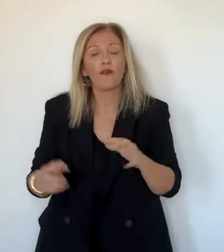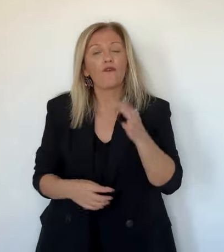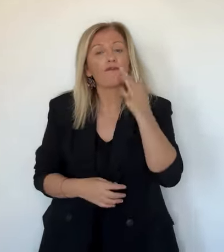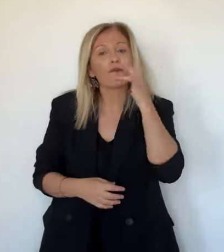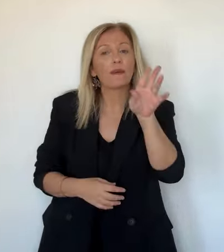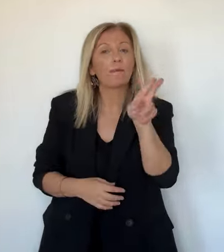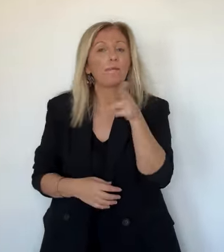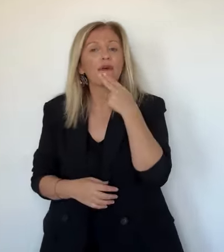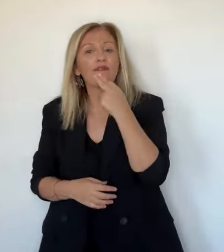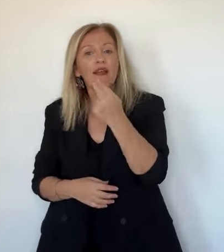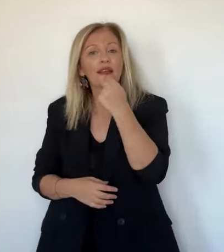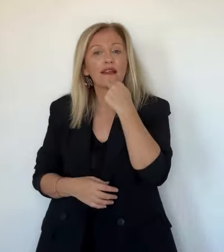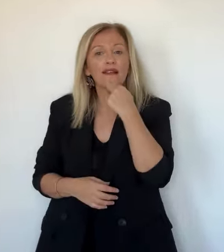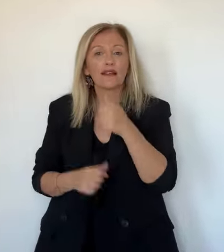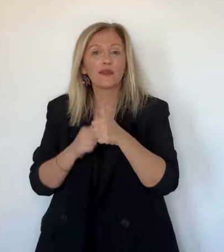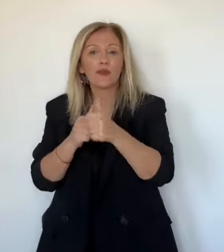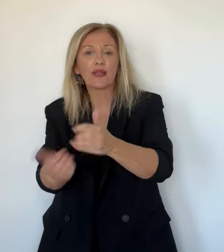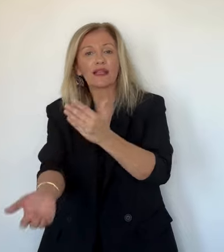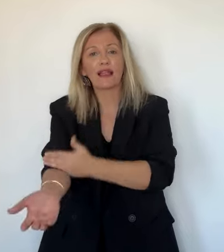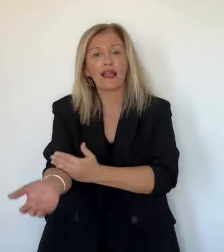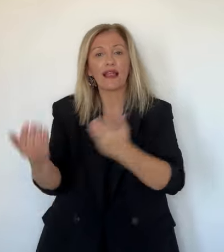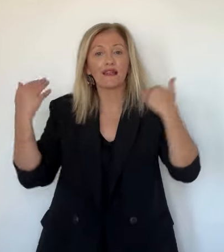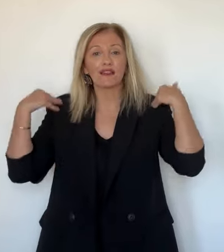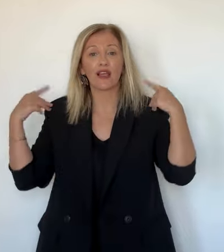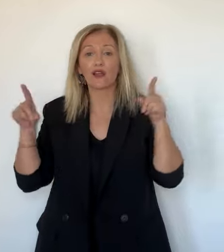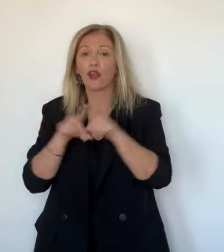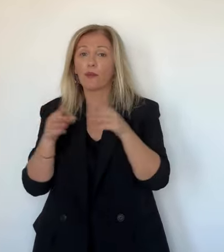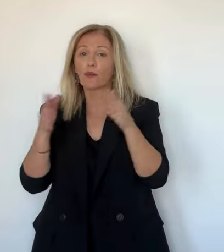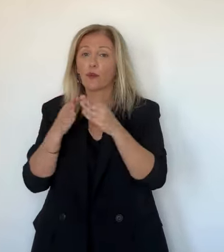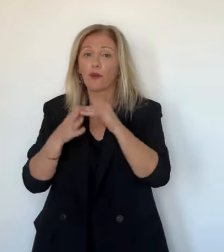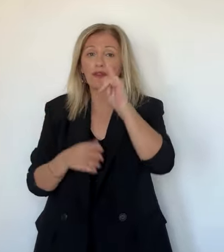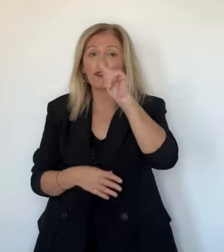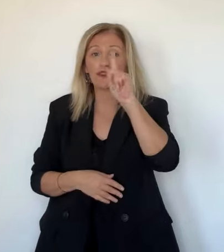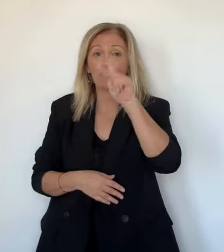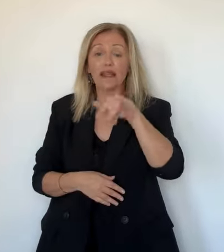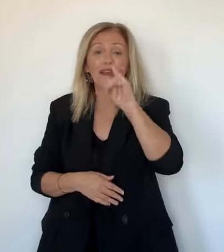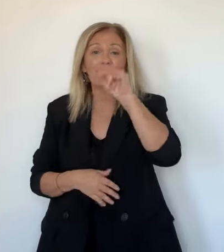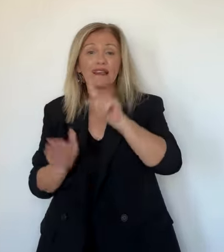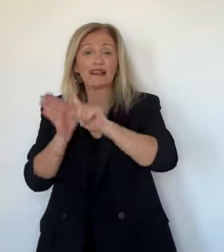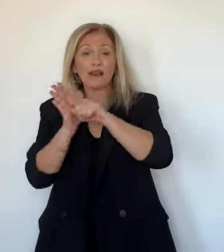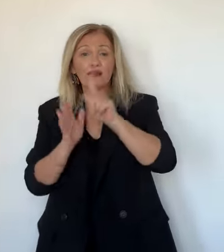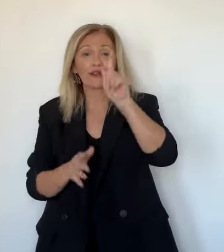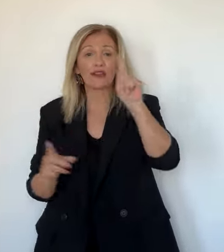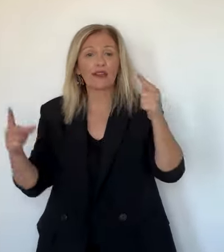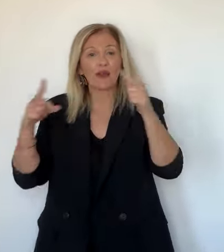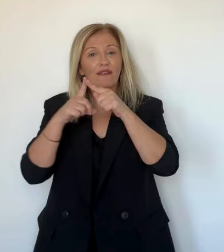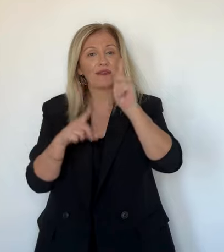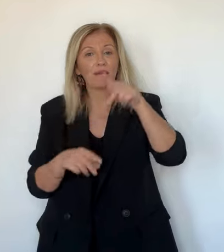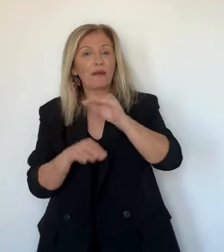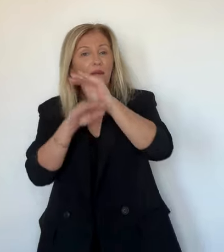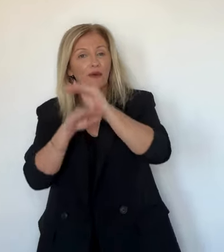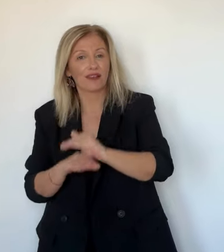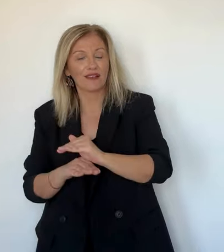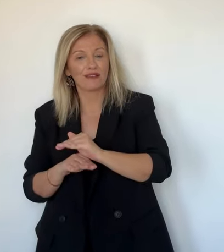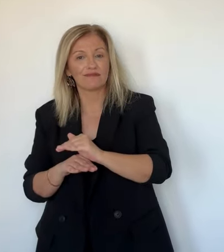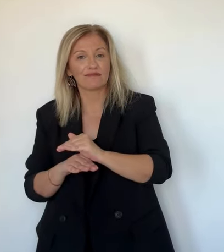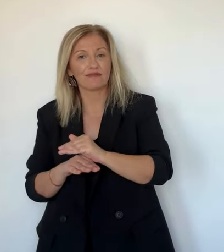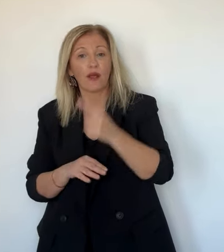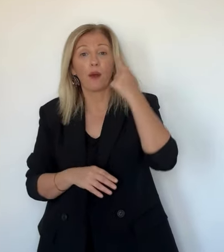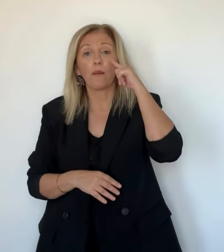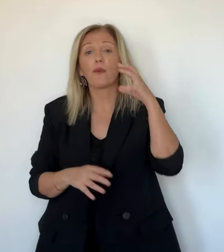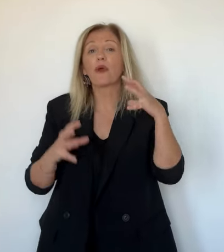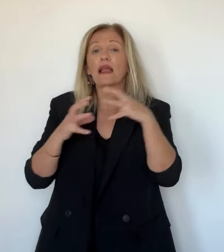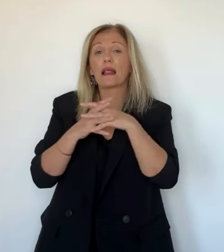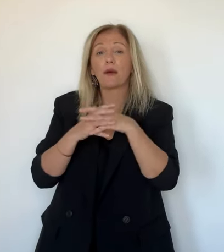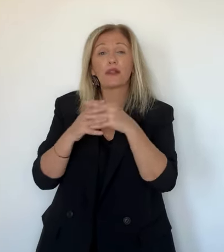pas. Son credo, un produit de qualité qui répond aux critères fixés par le cahier des charges de l'IGP Clémentine. Sucrosité